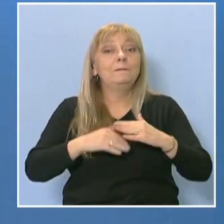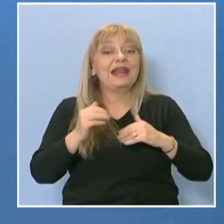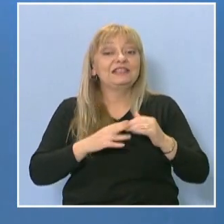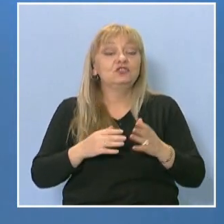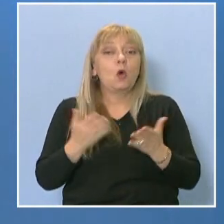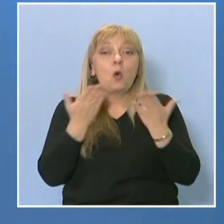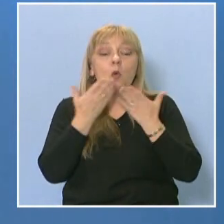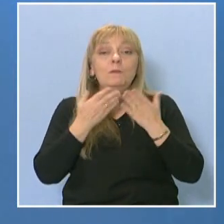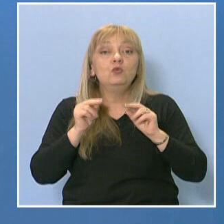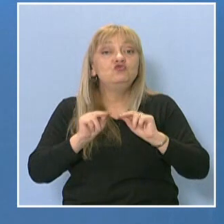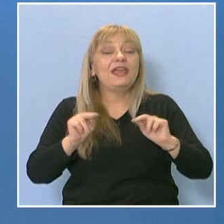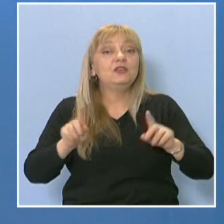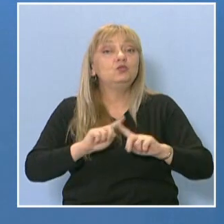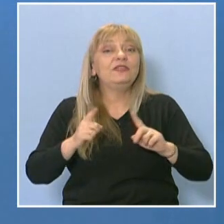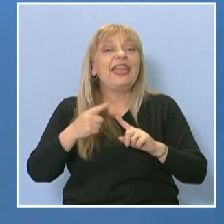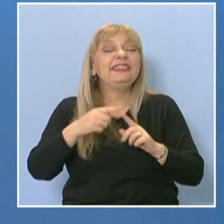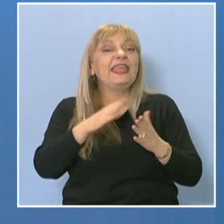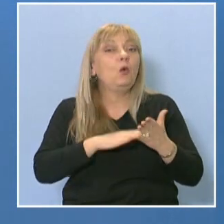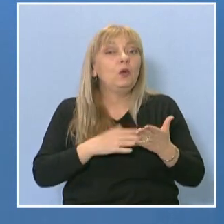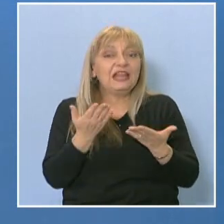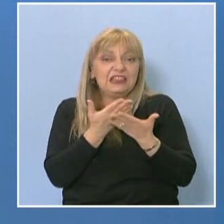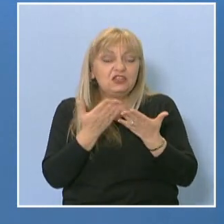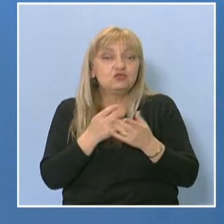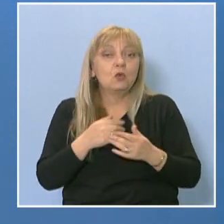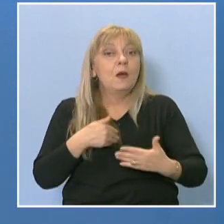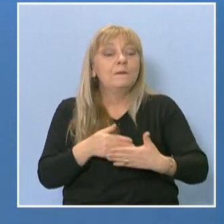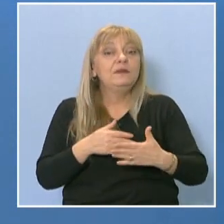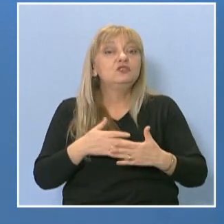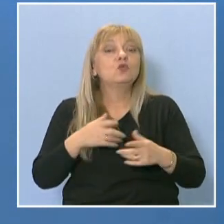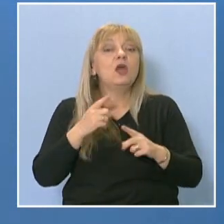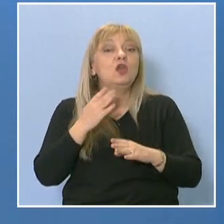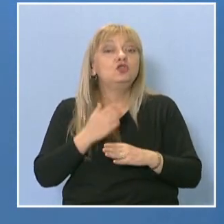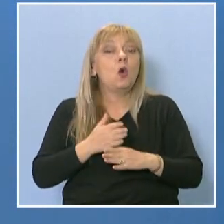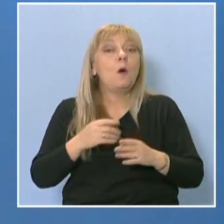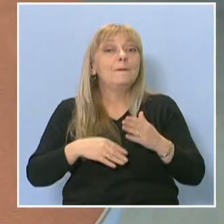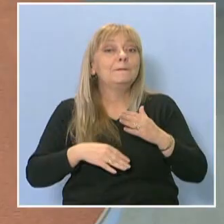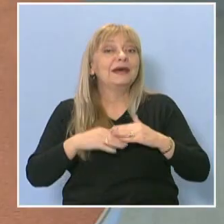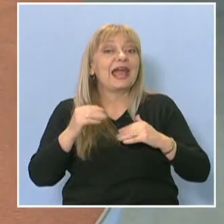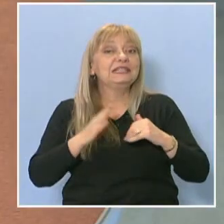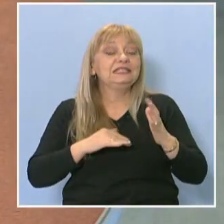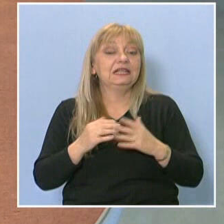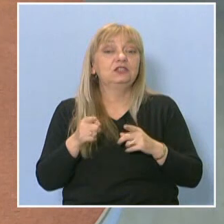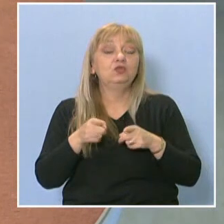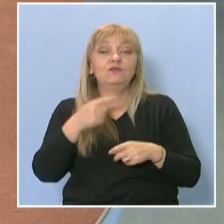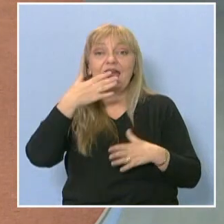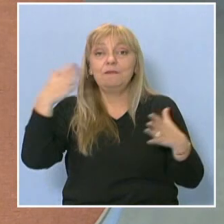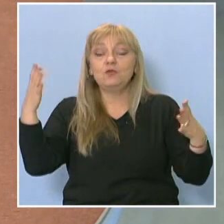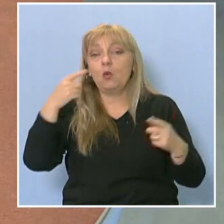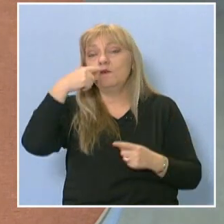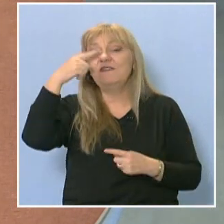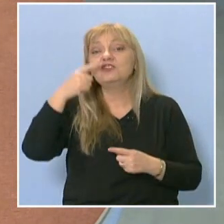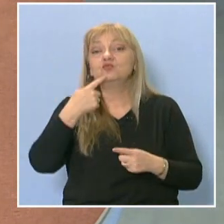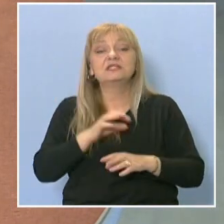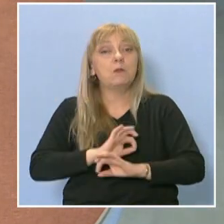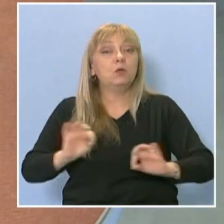теоретично, а е много близко до практиката. Което е изключително важно за подготовката на всеки един